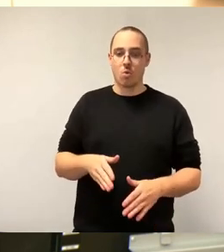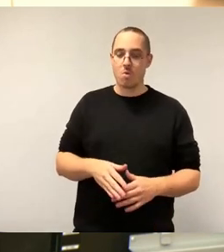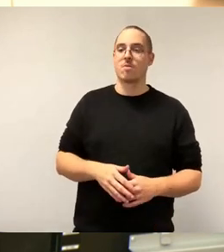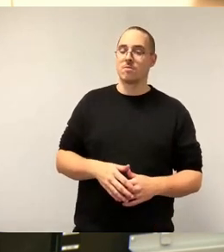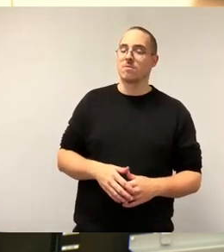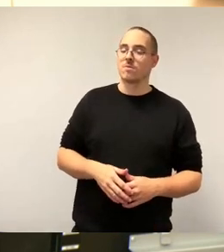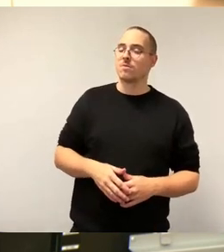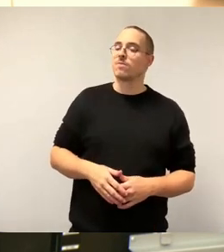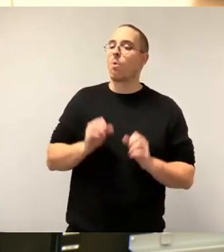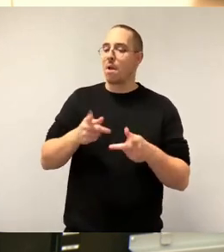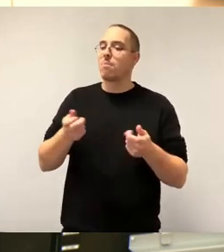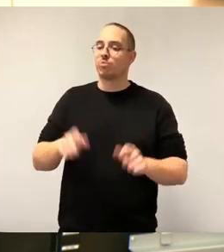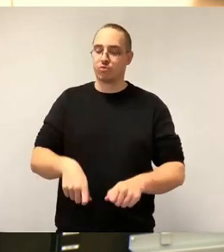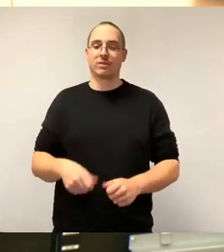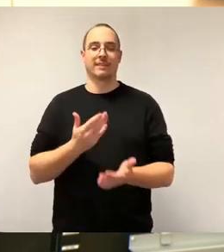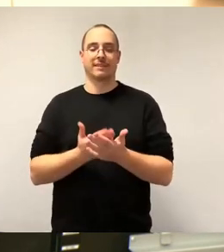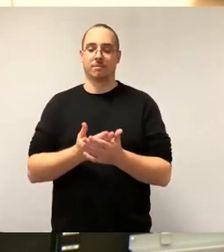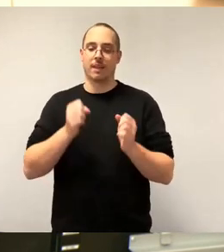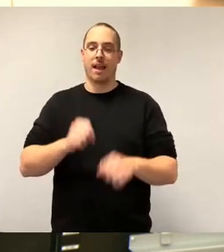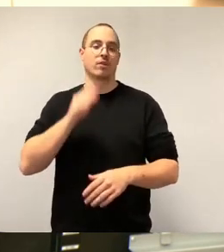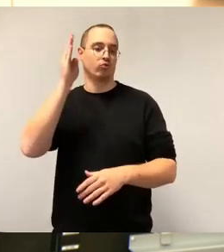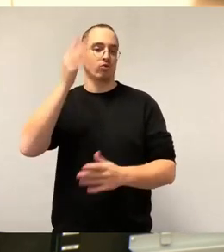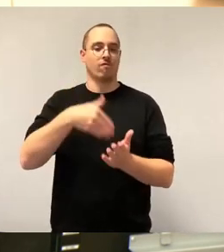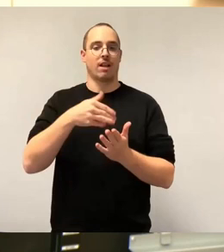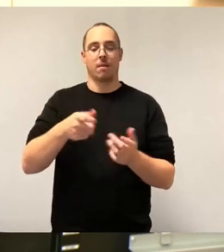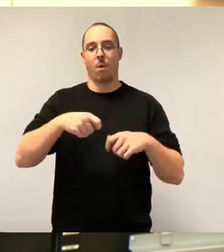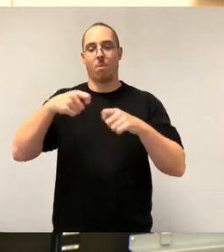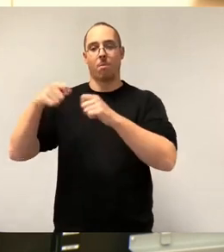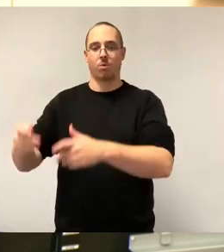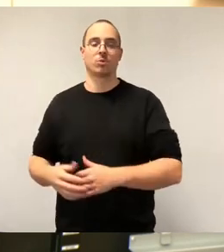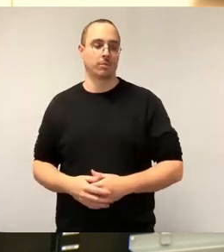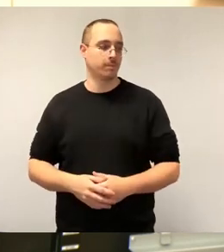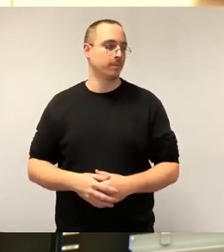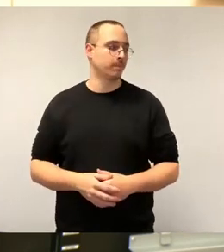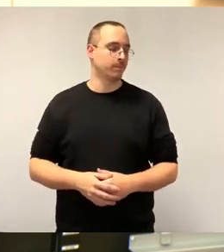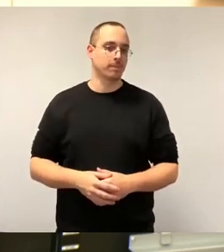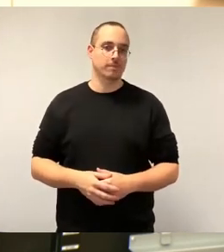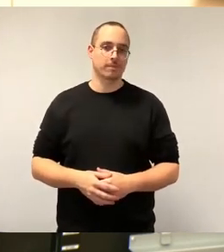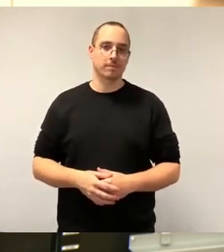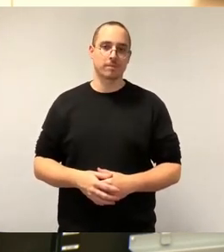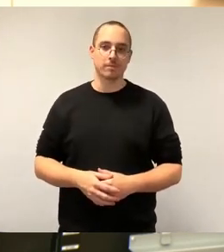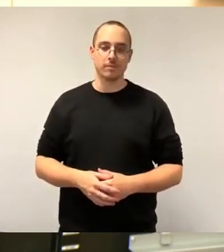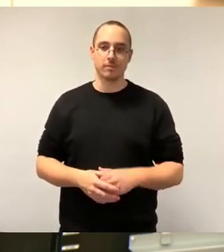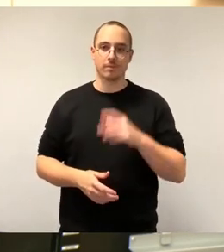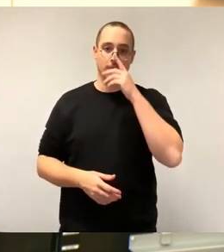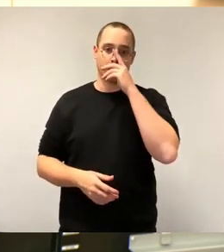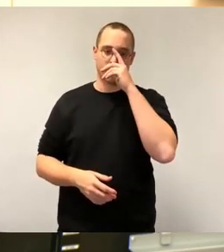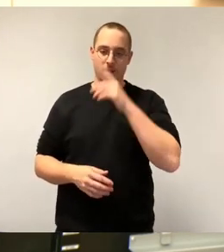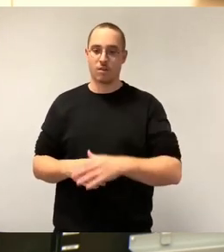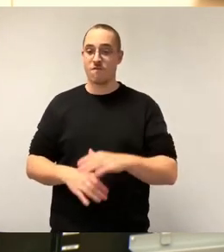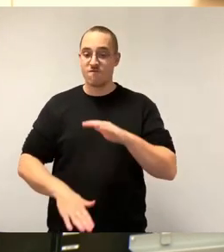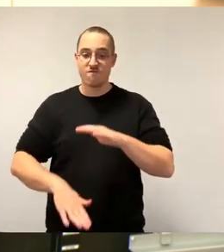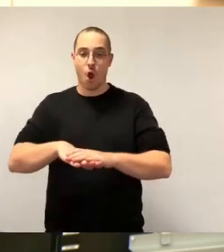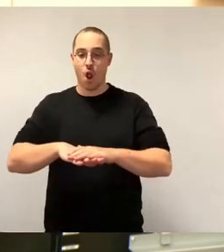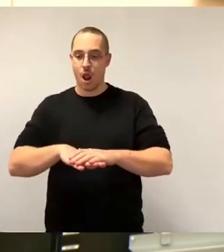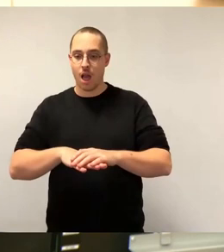Zwar sind die nachgebesserten Fördermittel nach wie vor nicht auskömmlich zur vollständigen Kompensation der sprunghaft gestiegenen